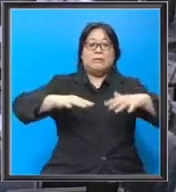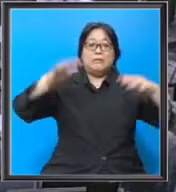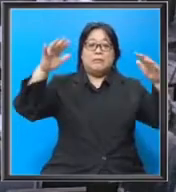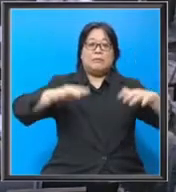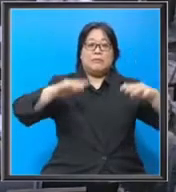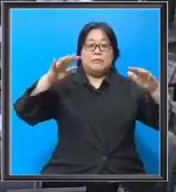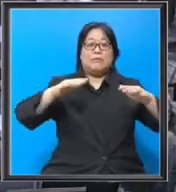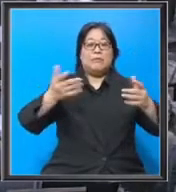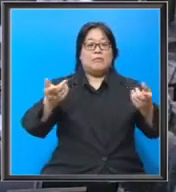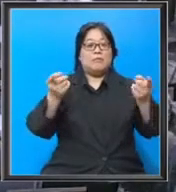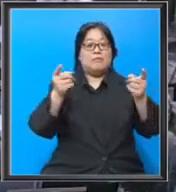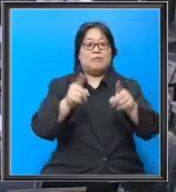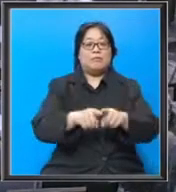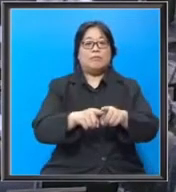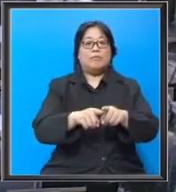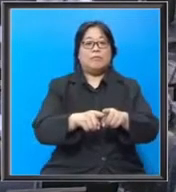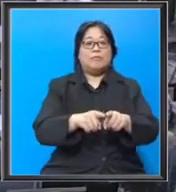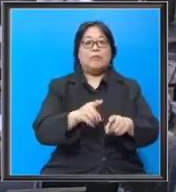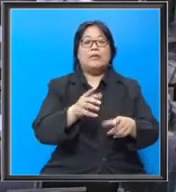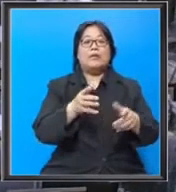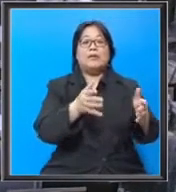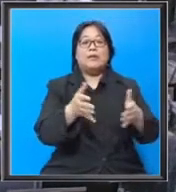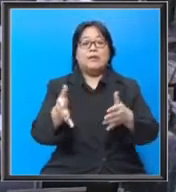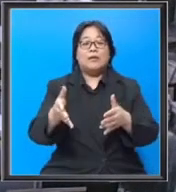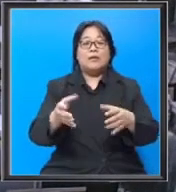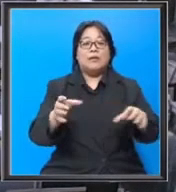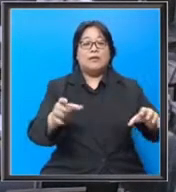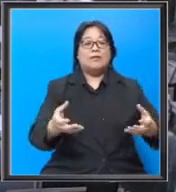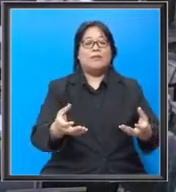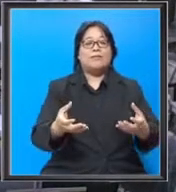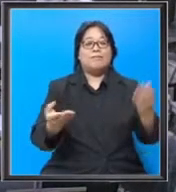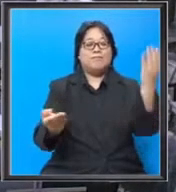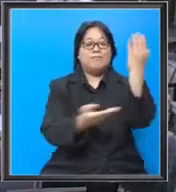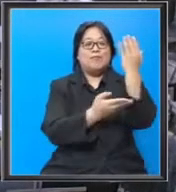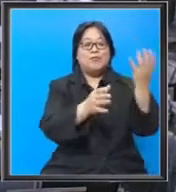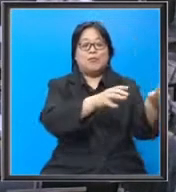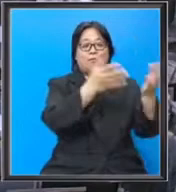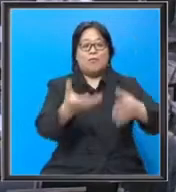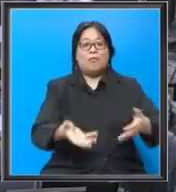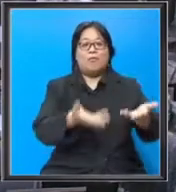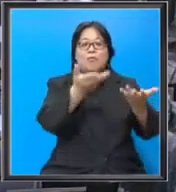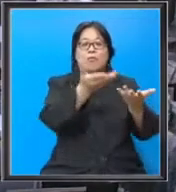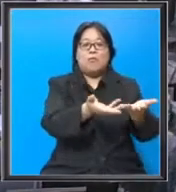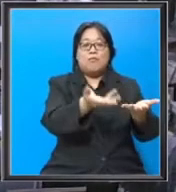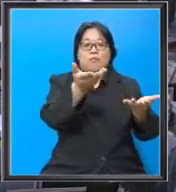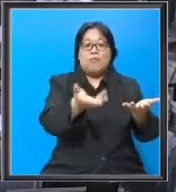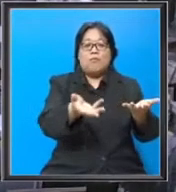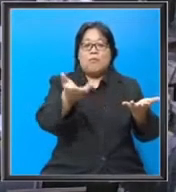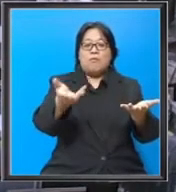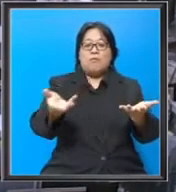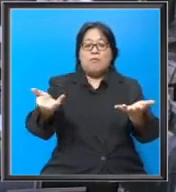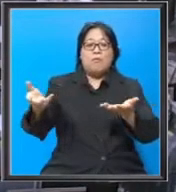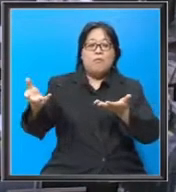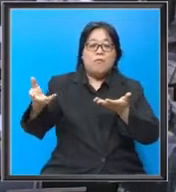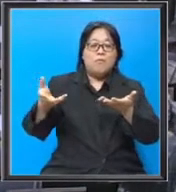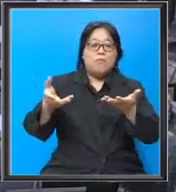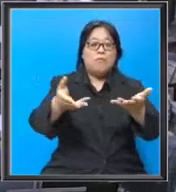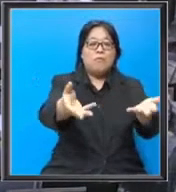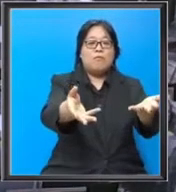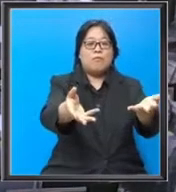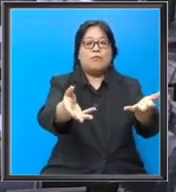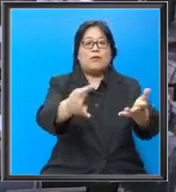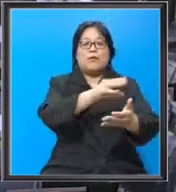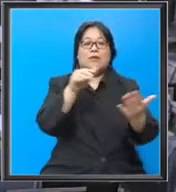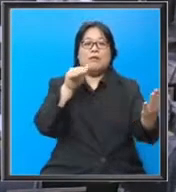baki-baki kayu balak yang terapung pada masa sekarang hanyut ke hulu